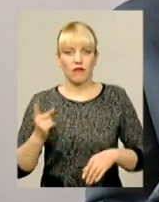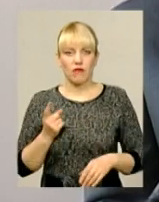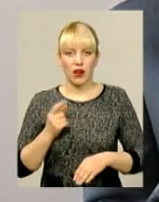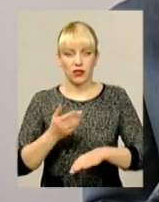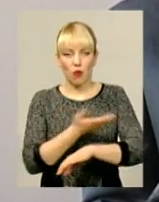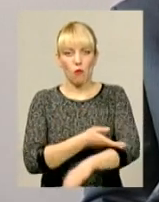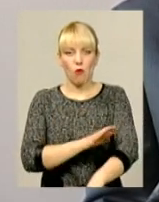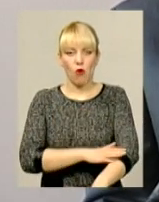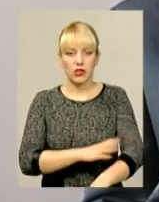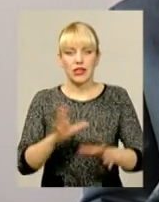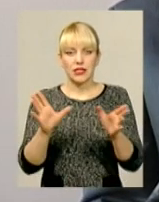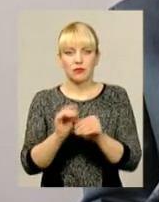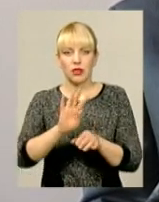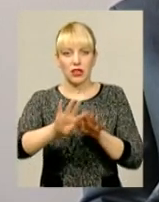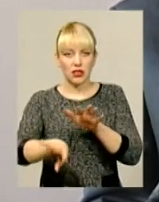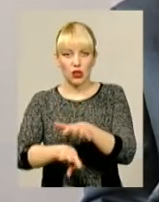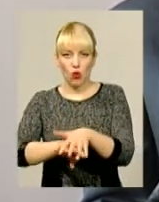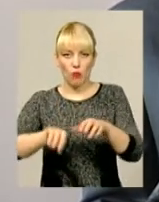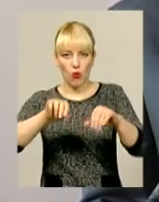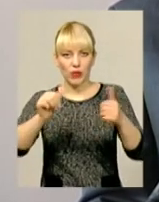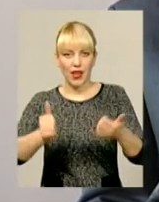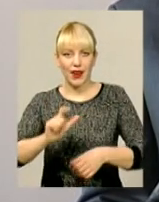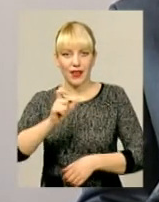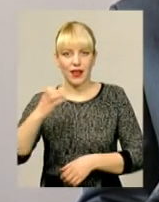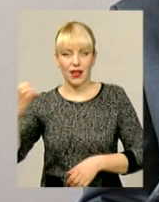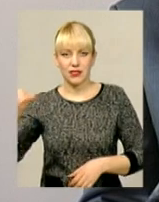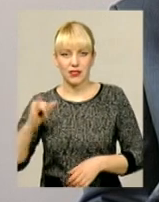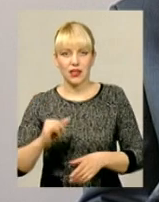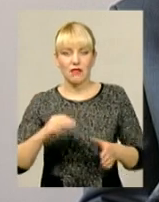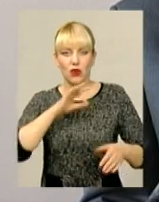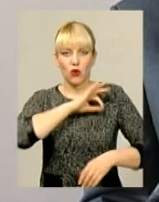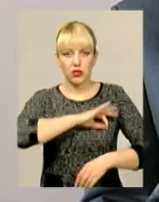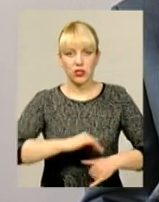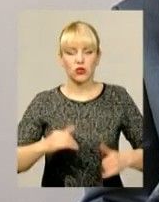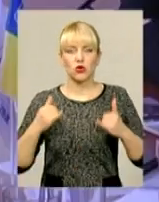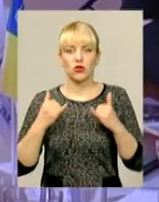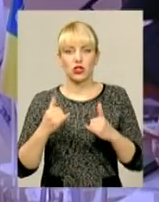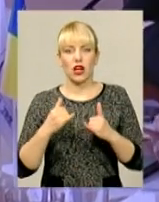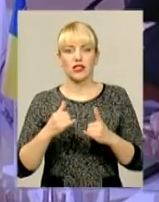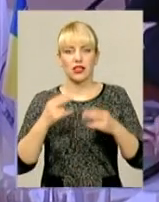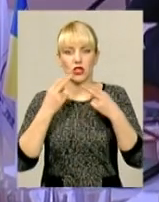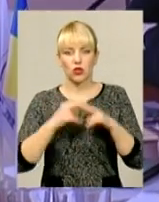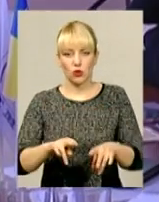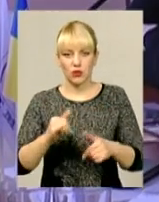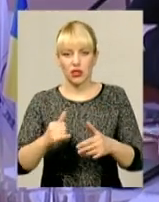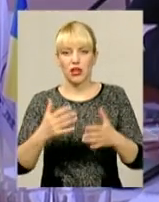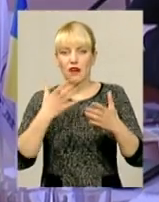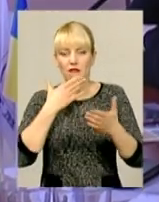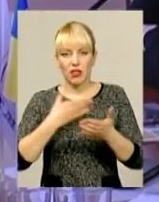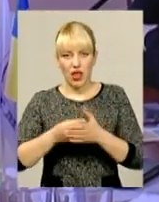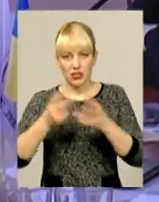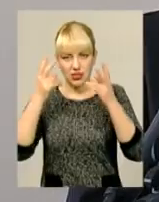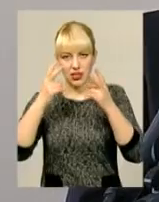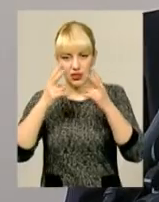інтегровані моделі Європейського Союзу з використанням сучасних інструментарів і вже власних аналітичних